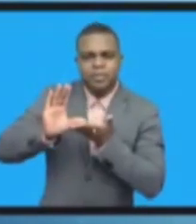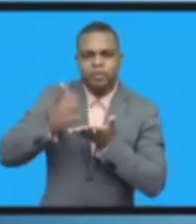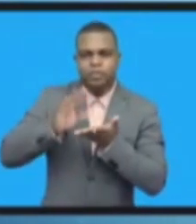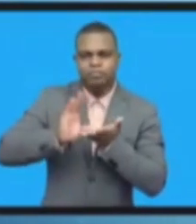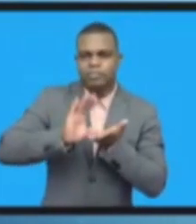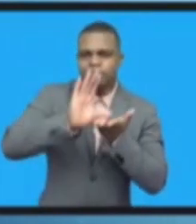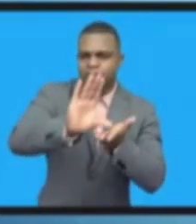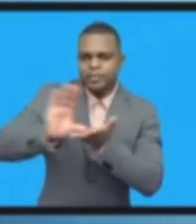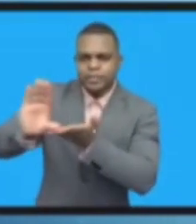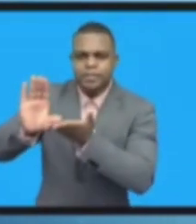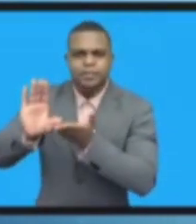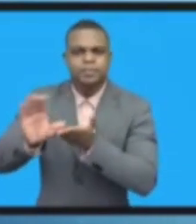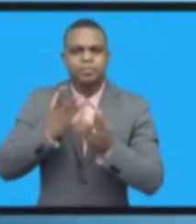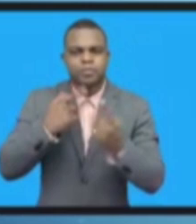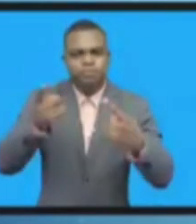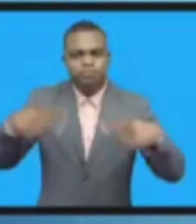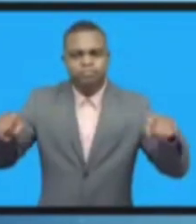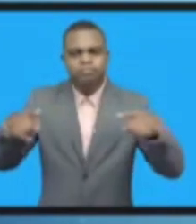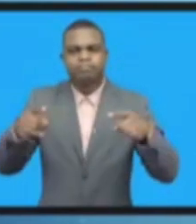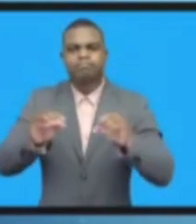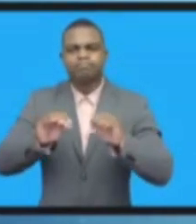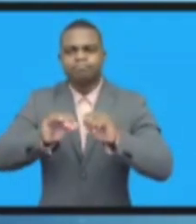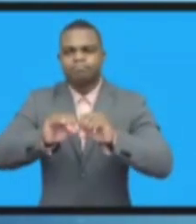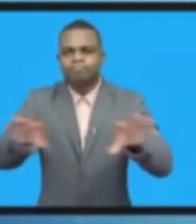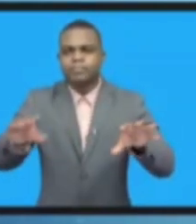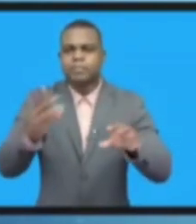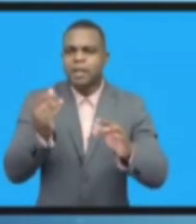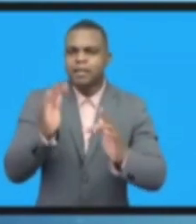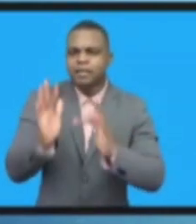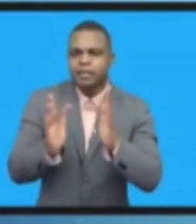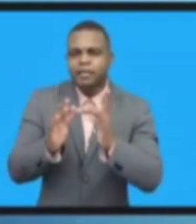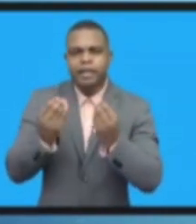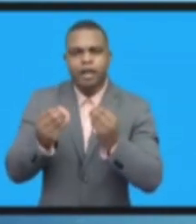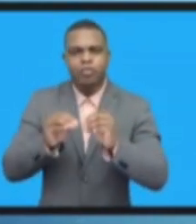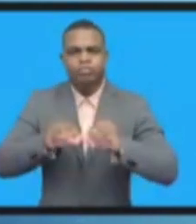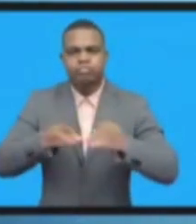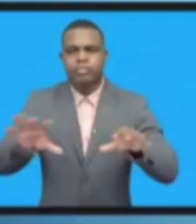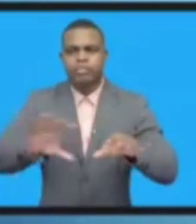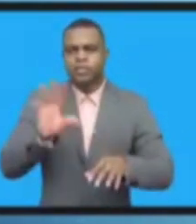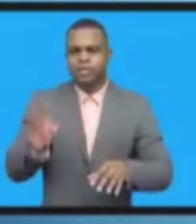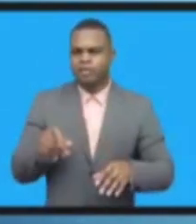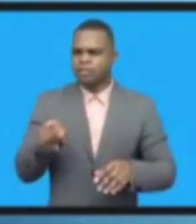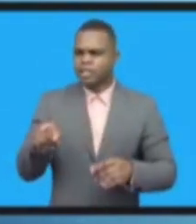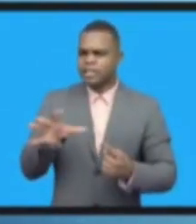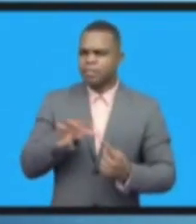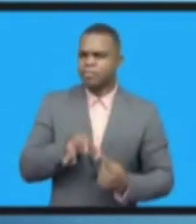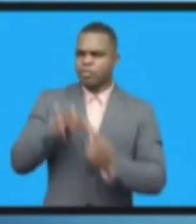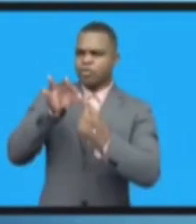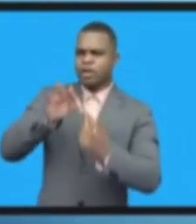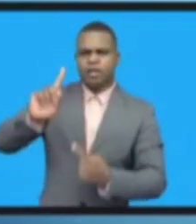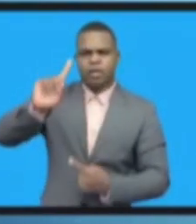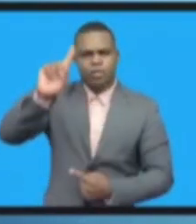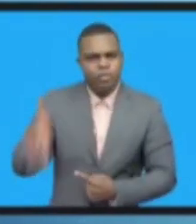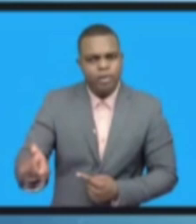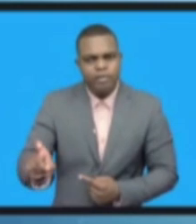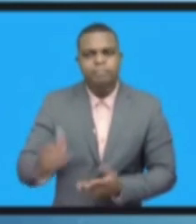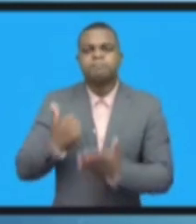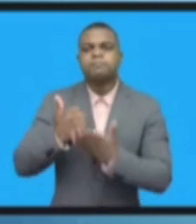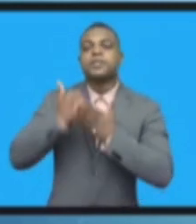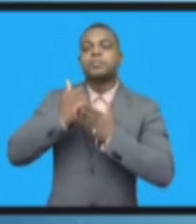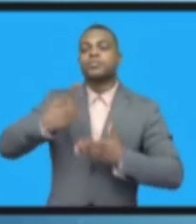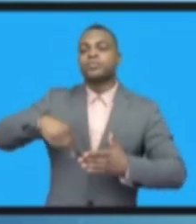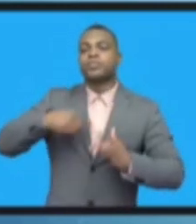позволяет направить трафик, который сейчас остается в Африке, повышает скорость